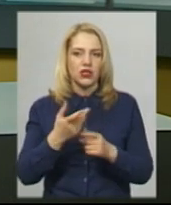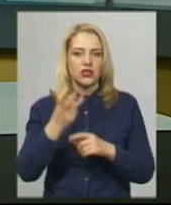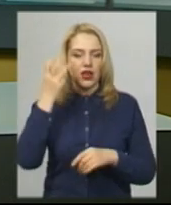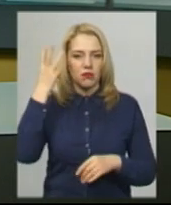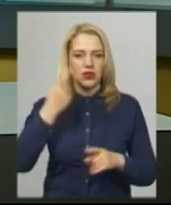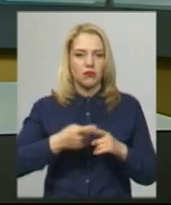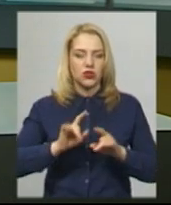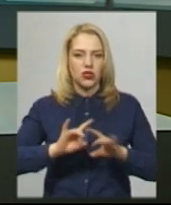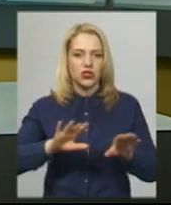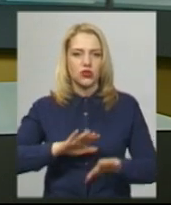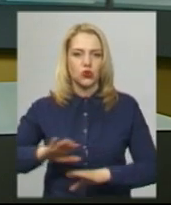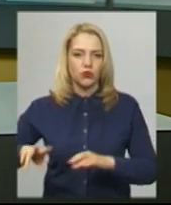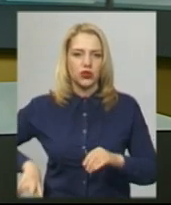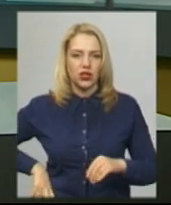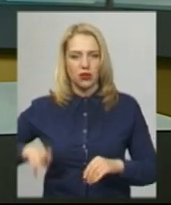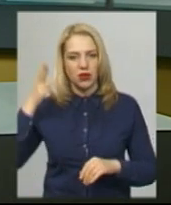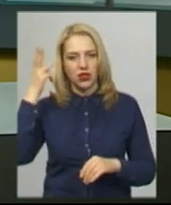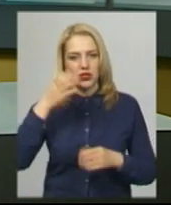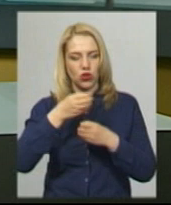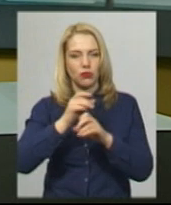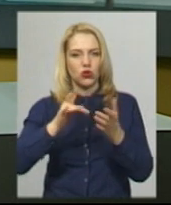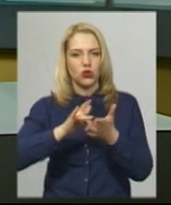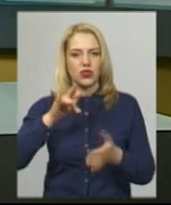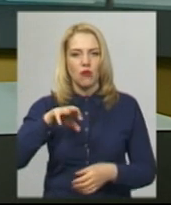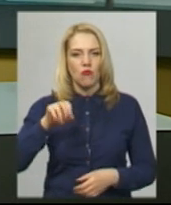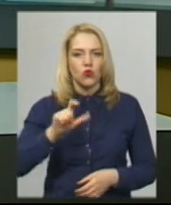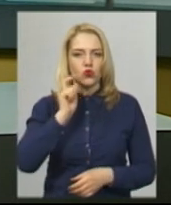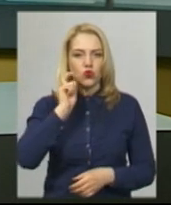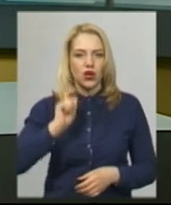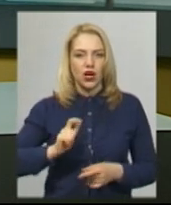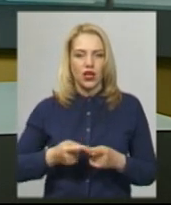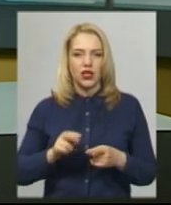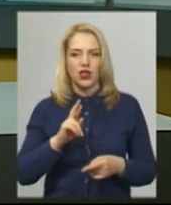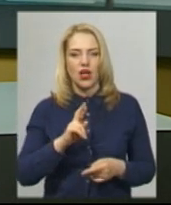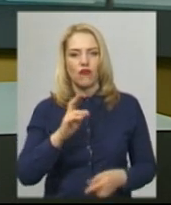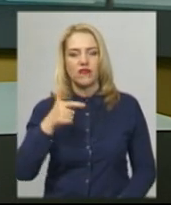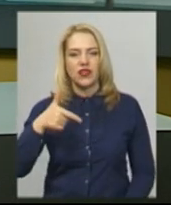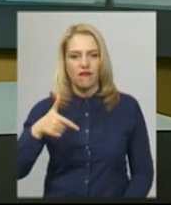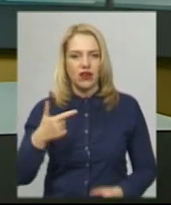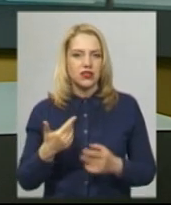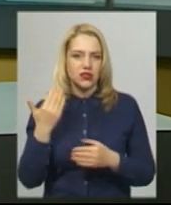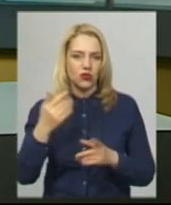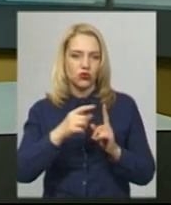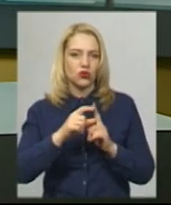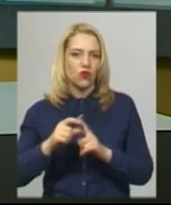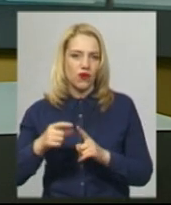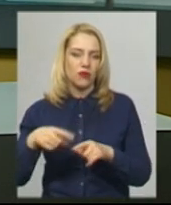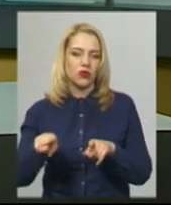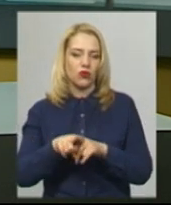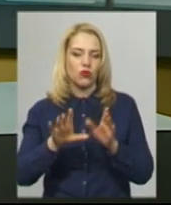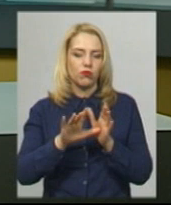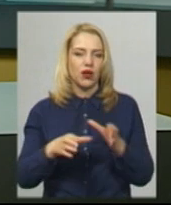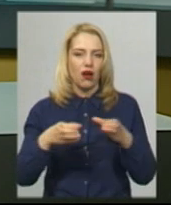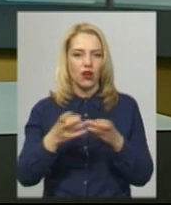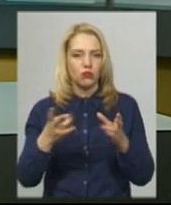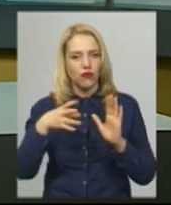заступник директора Хмельницького обласного лабораторного центру МОЗ України Ярослав Главацький. За його словами, у таку бригаду має